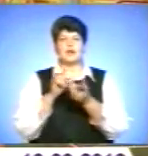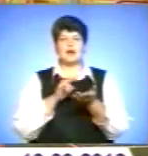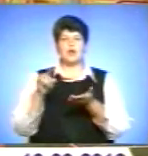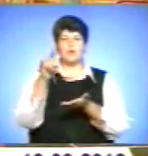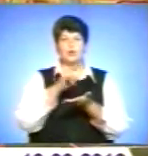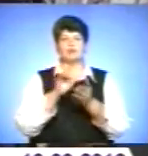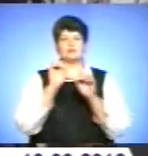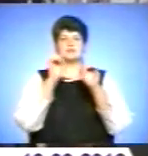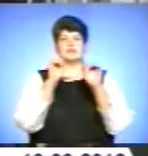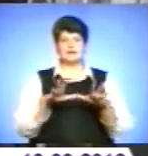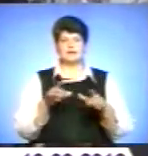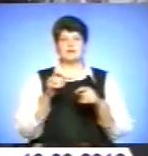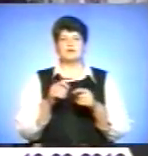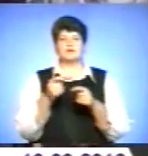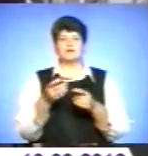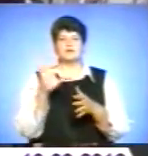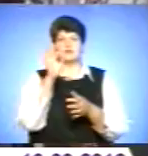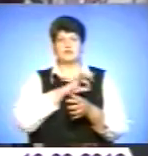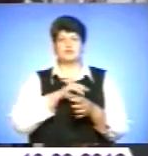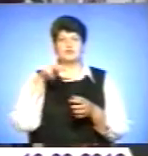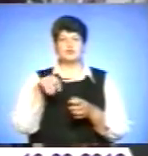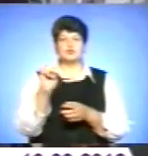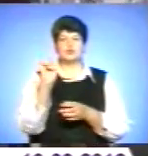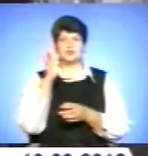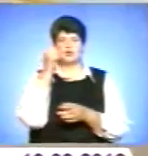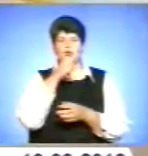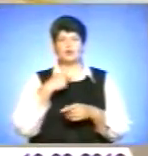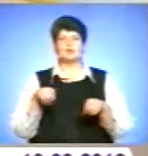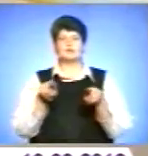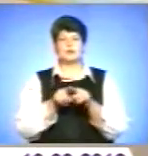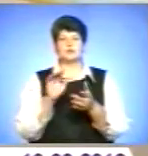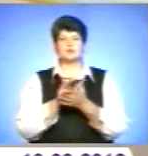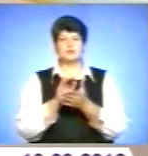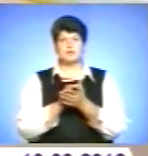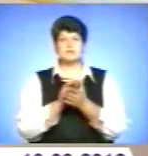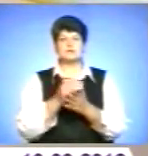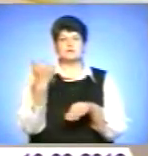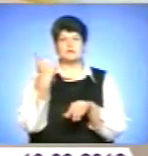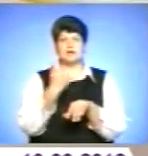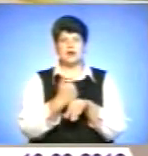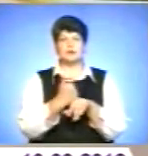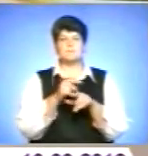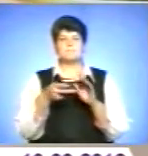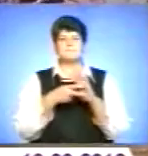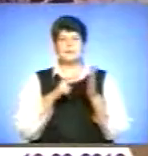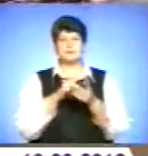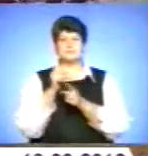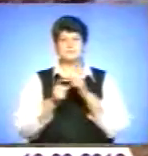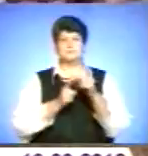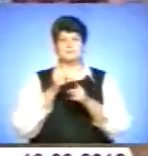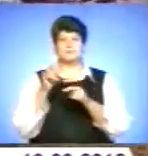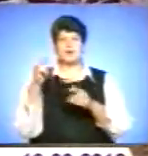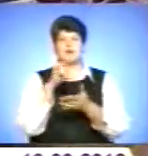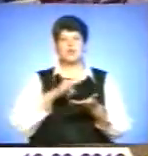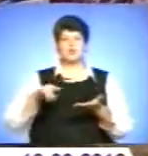експлуатацію у 2014 році. Віктор Янукович також ознайомився з генеральним планом реконструкції аеродрому. Після цього глава